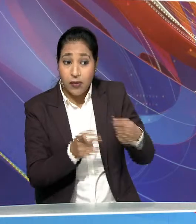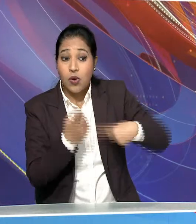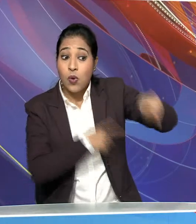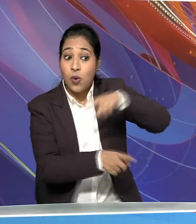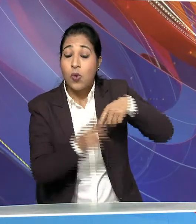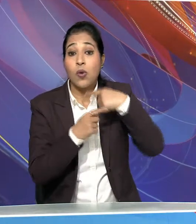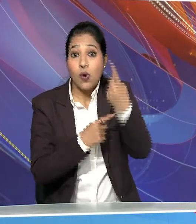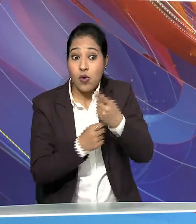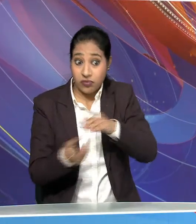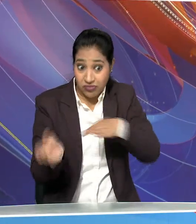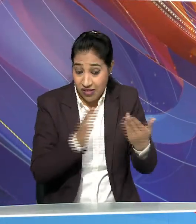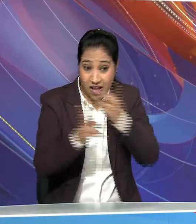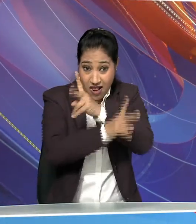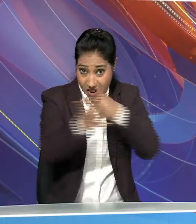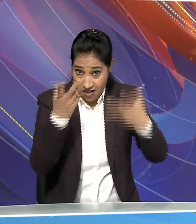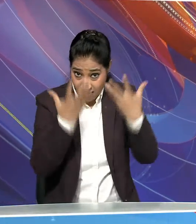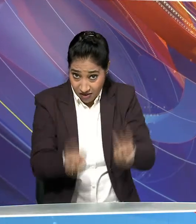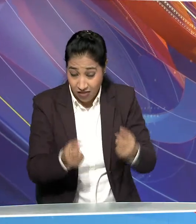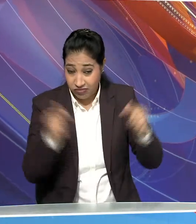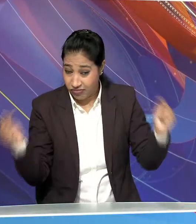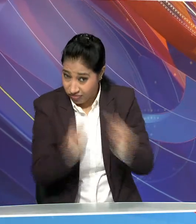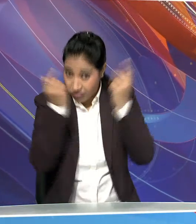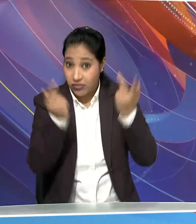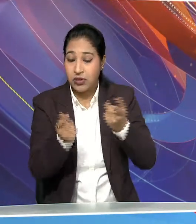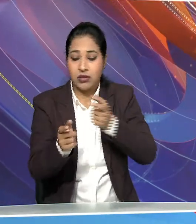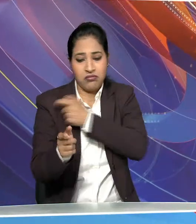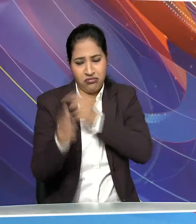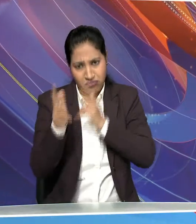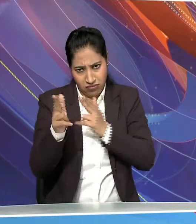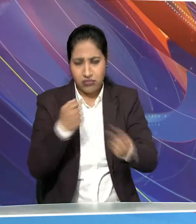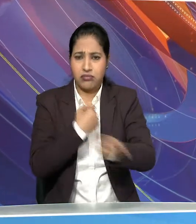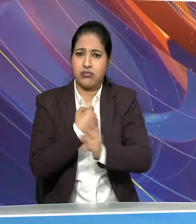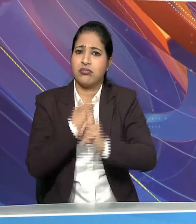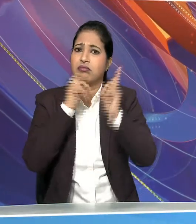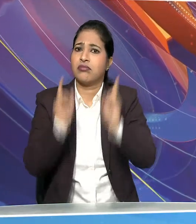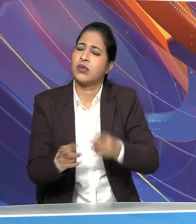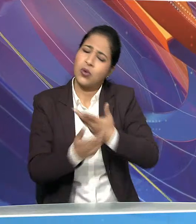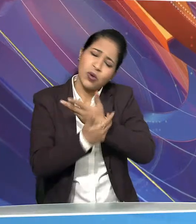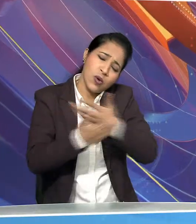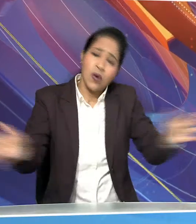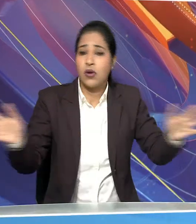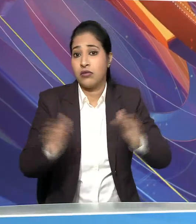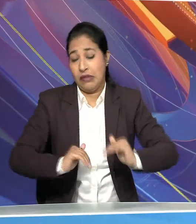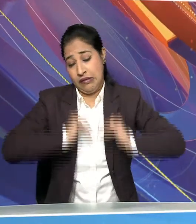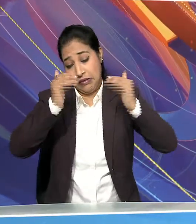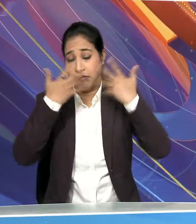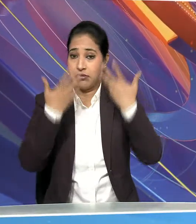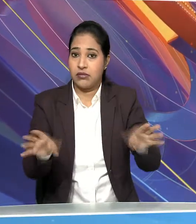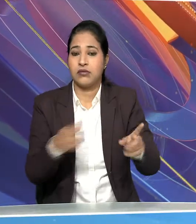के प्रयास में शामिल सभी सेनिकों को दंडित किया जाएगा चाहे कोई भी पद हो